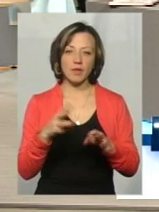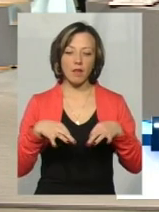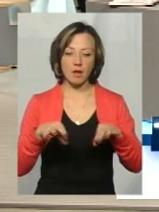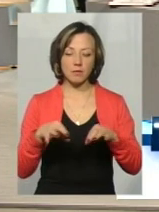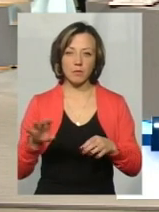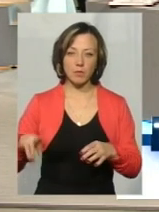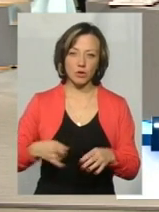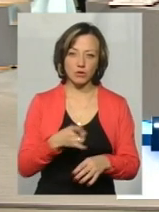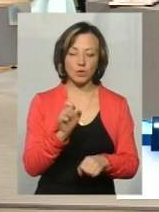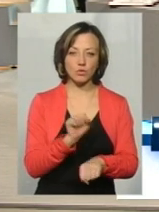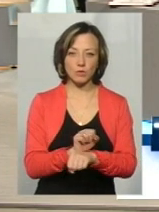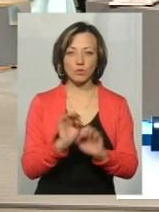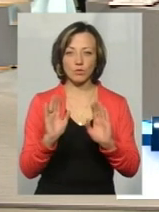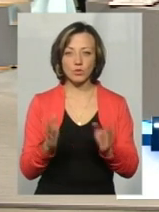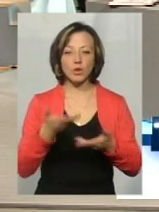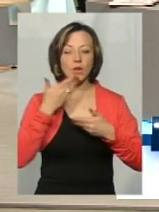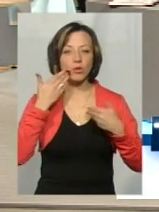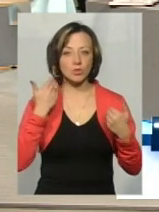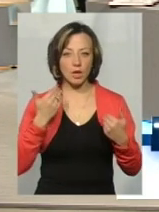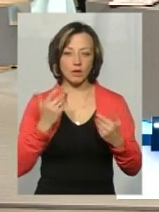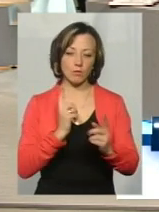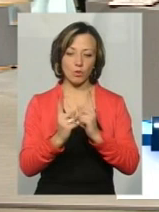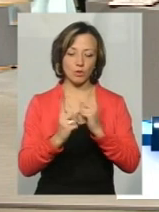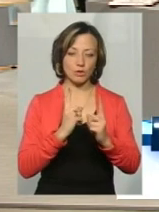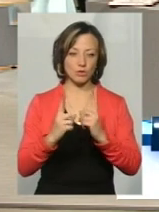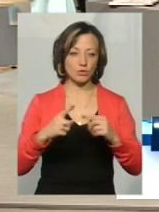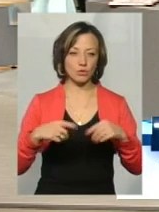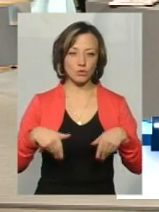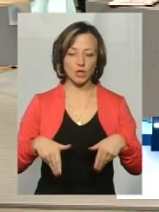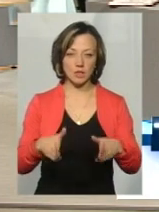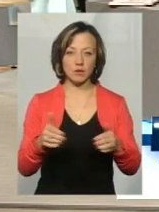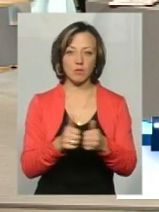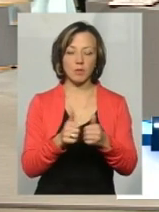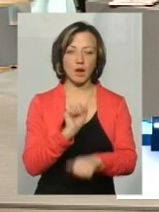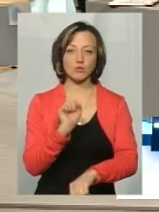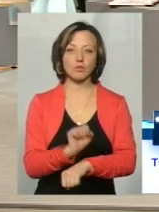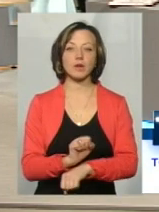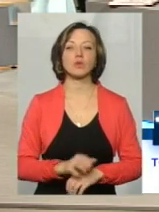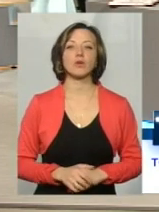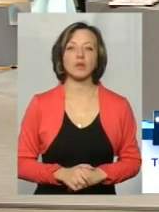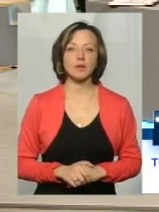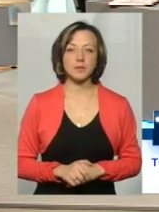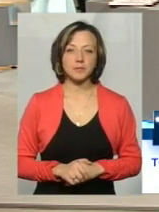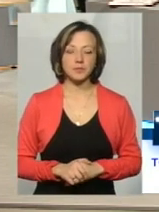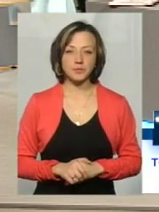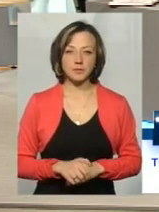до зупинок, що також буде розгружати проїзну частину біля зупинок громадського транспорту.